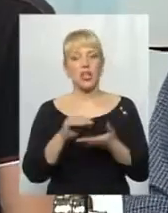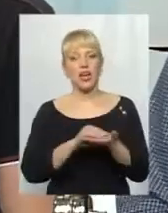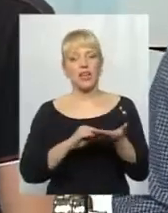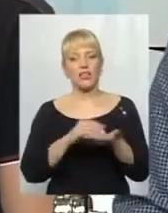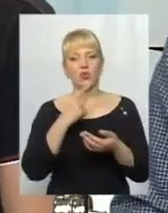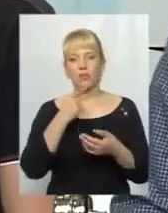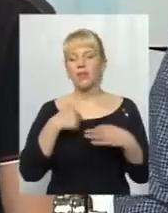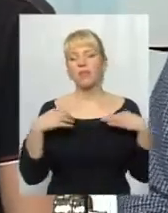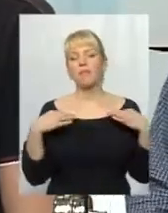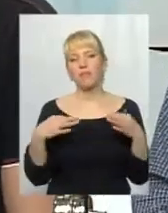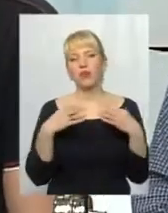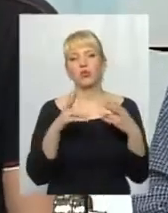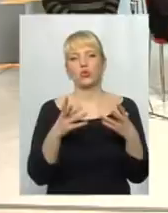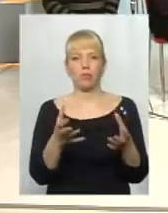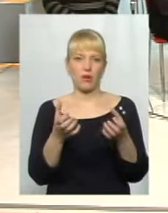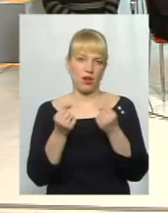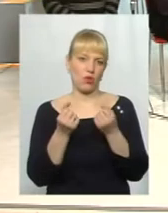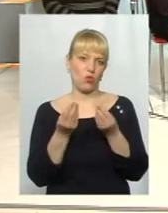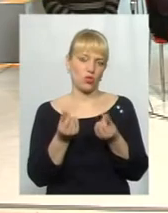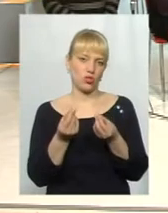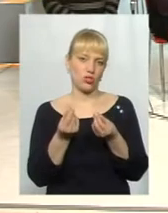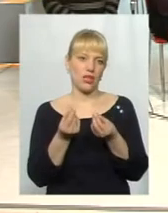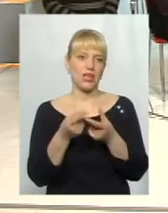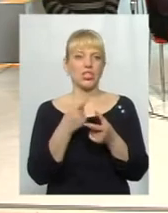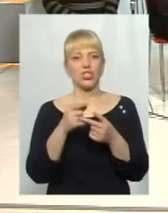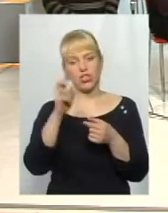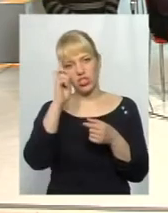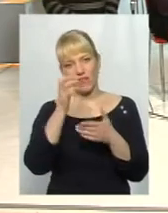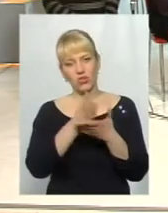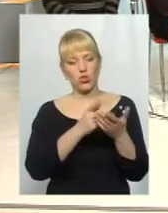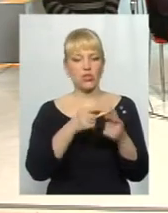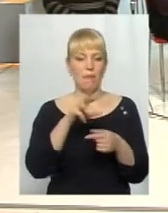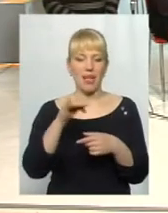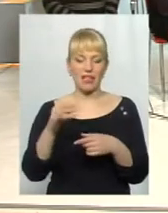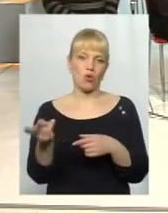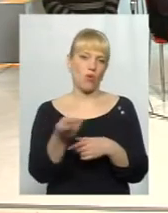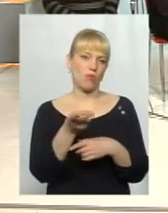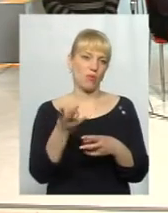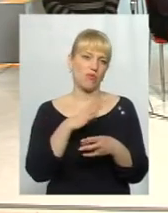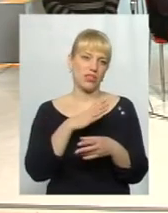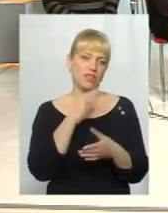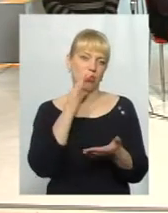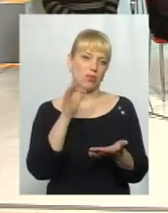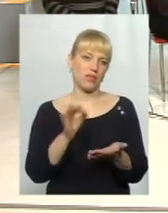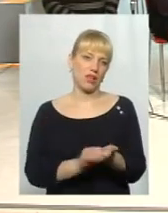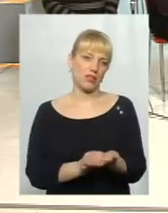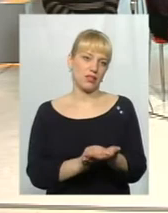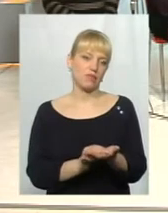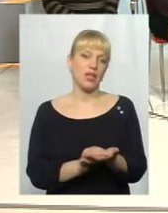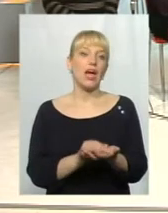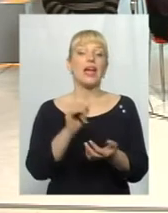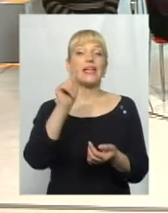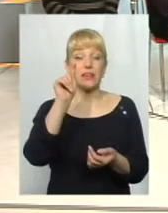мені абсолютно байдуже, хто бере кошти за вирішення питань, чи державні службовці, чи майданівці. Обидві мають відповідати, тим більше